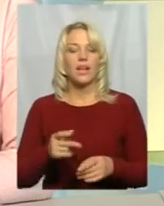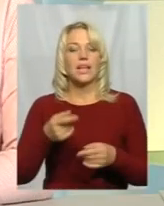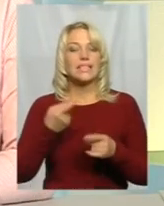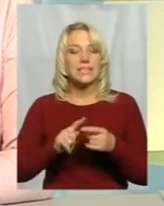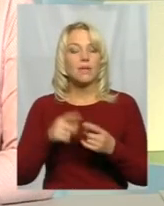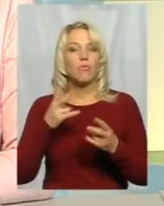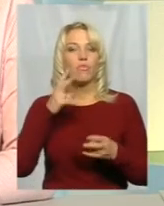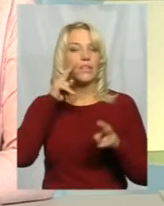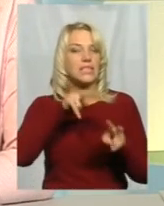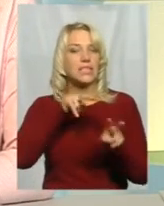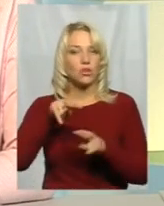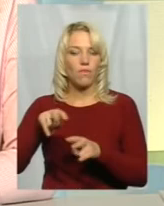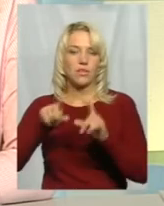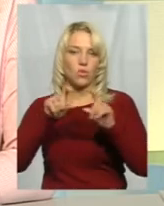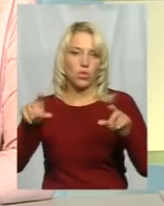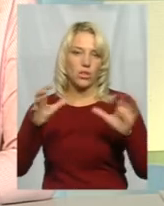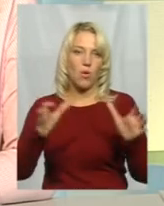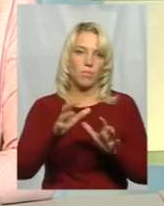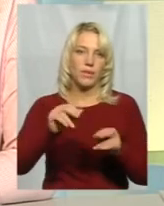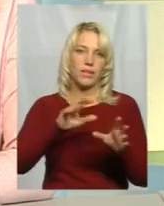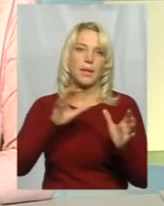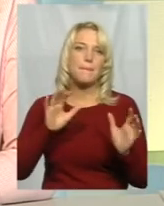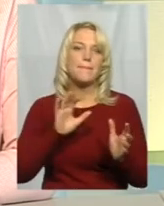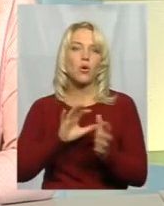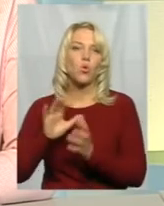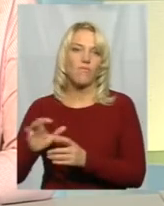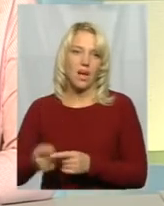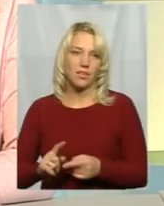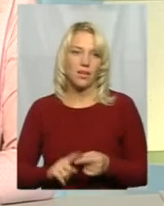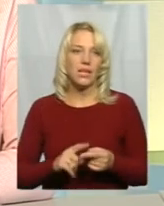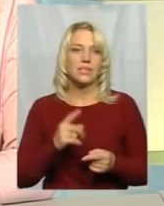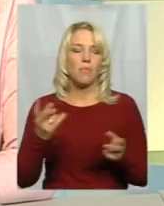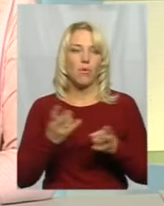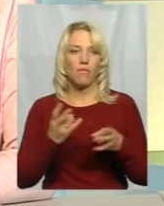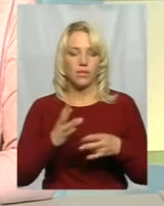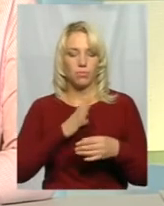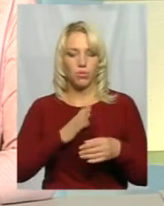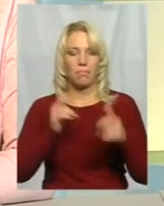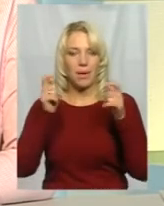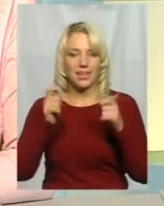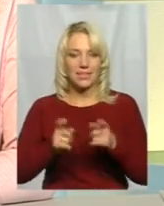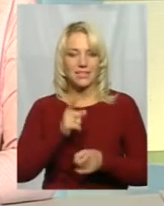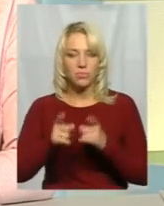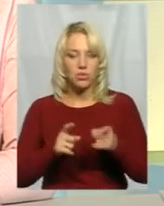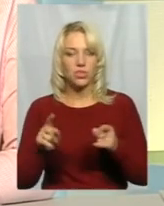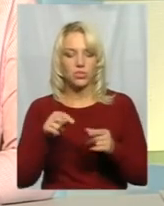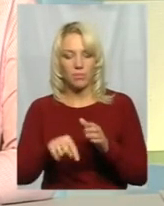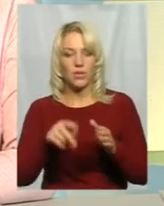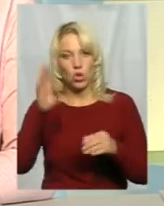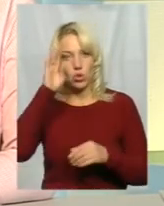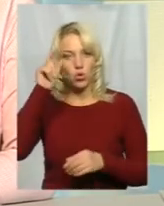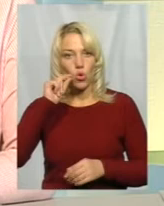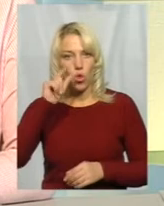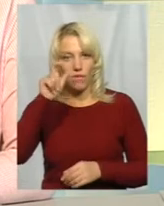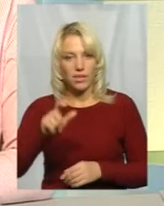І вони повинні перевіряти, також це передбачено другим пакетом змін, що чоловік, коли